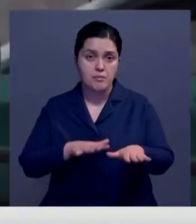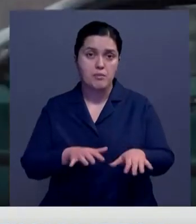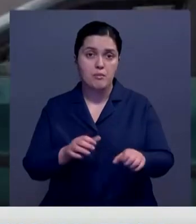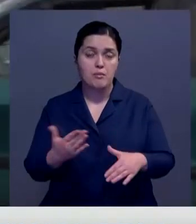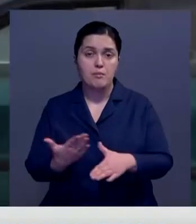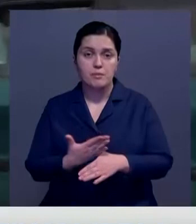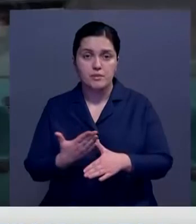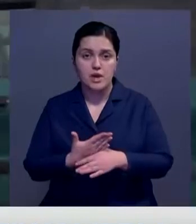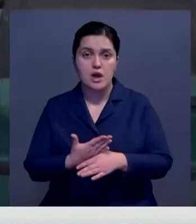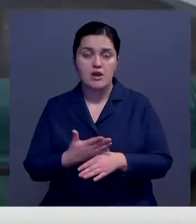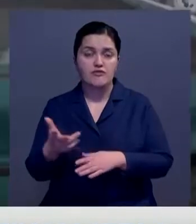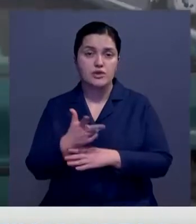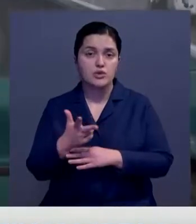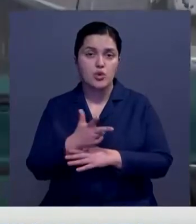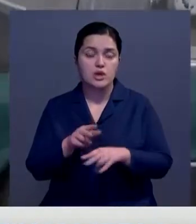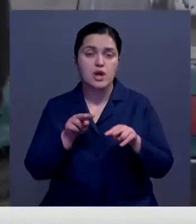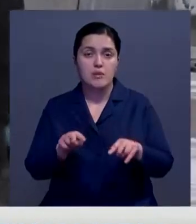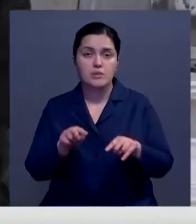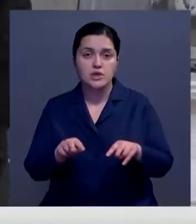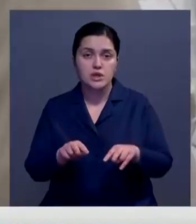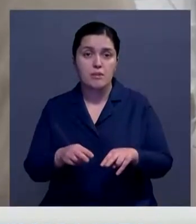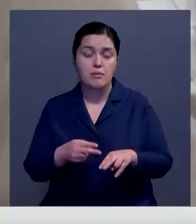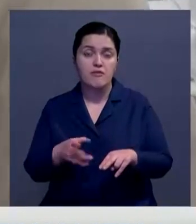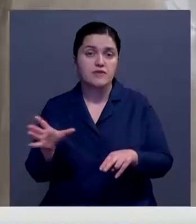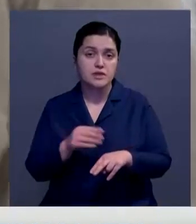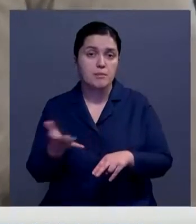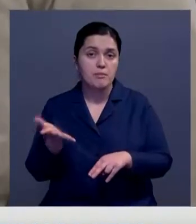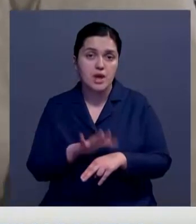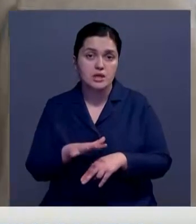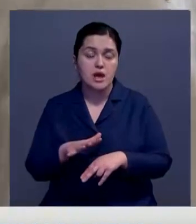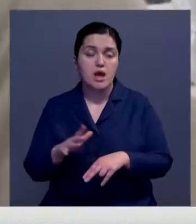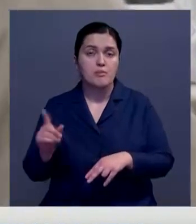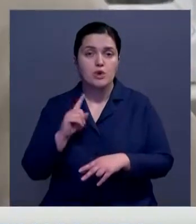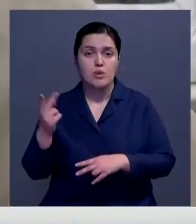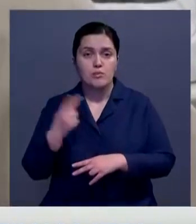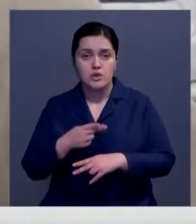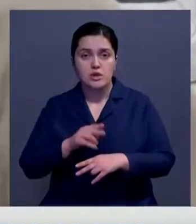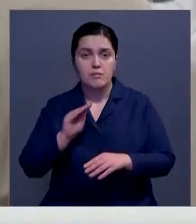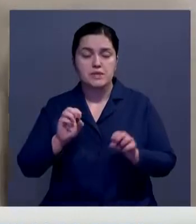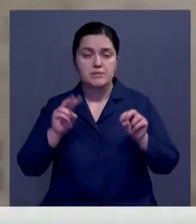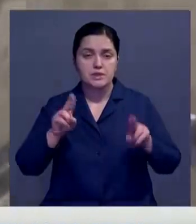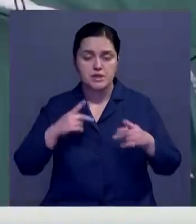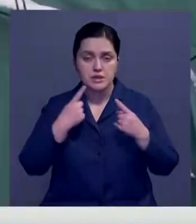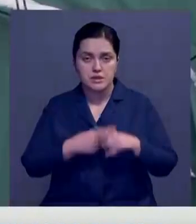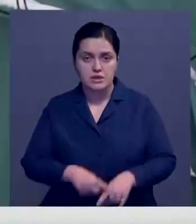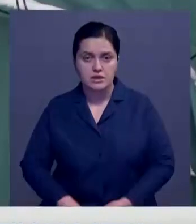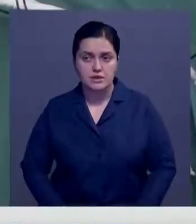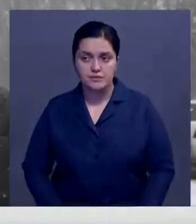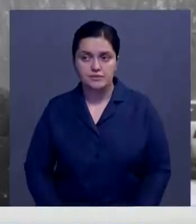разгрузить поможет как раз-таки система видеонаблюдения, говорят в Акимате, поэтому все 5 блокпостов решили оснастить специальной техникой.